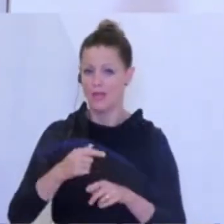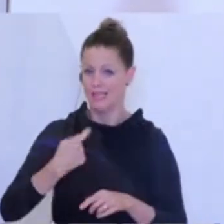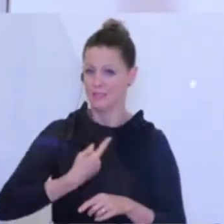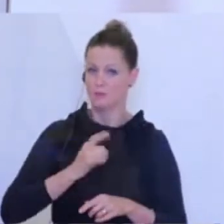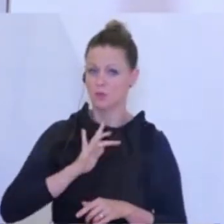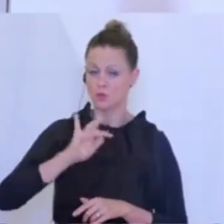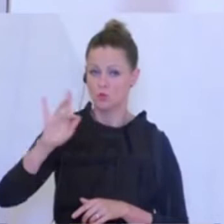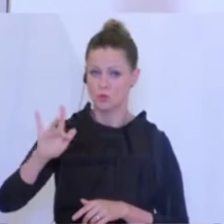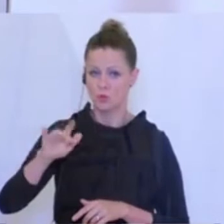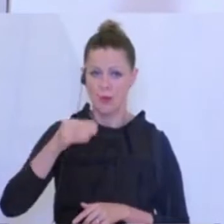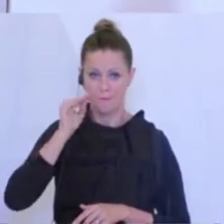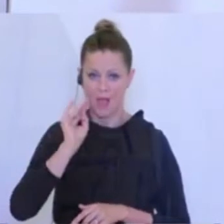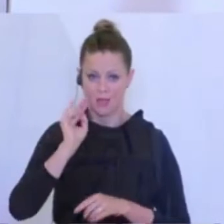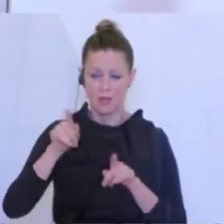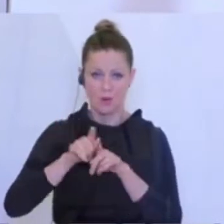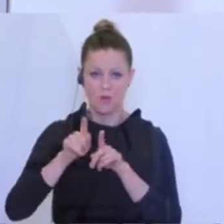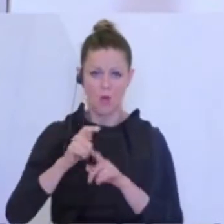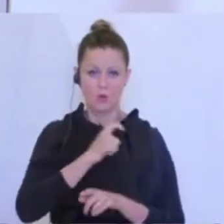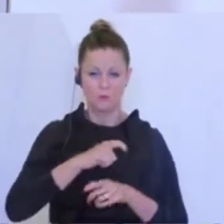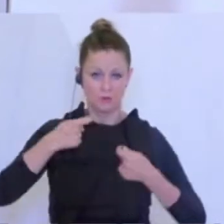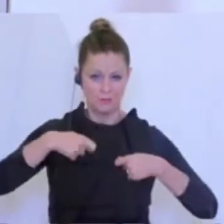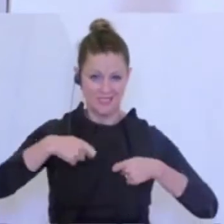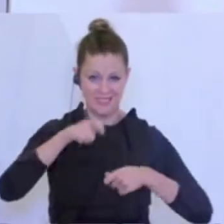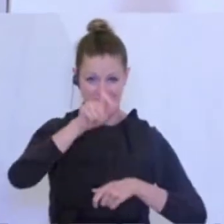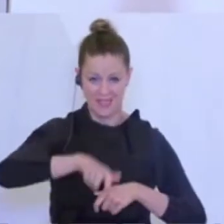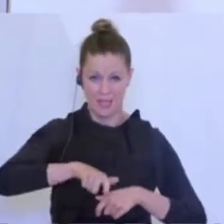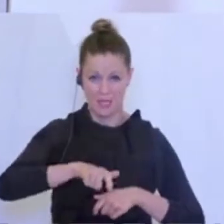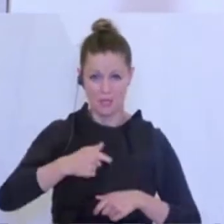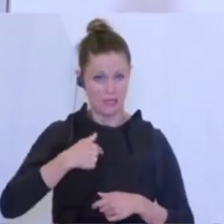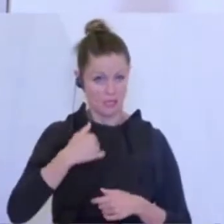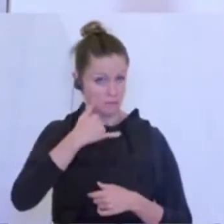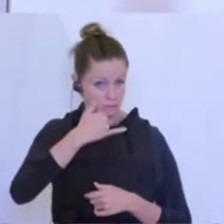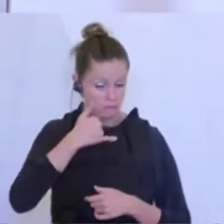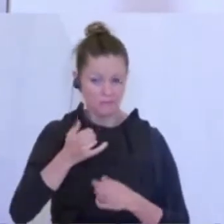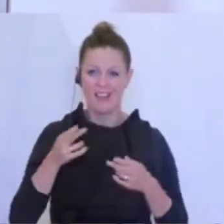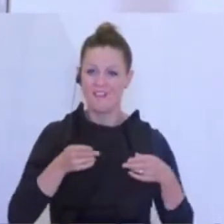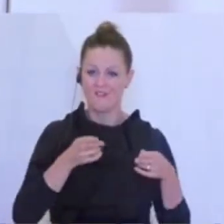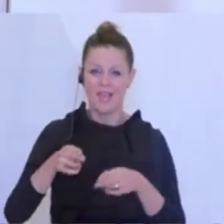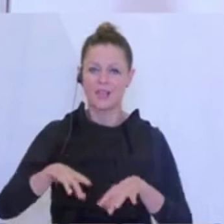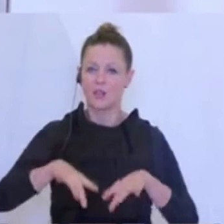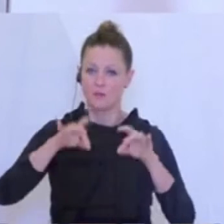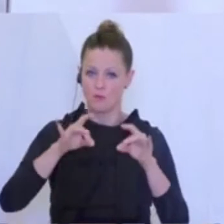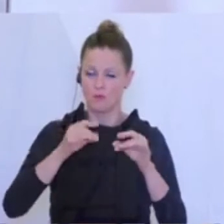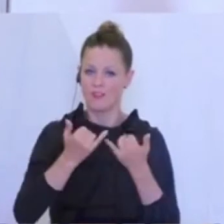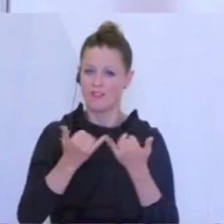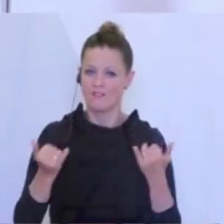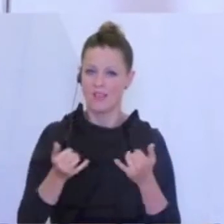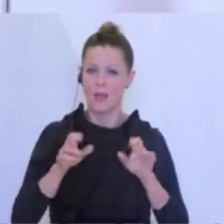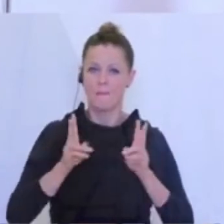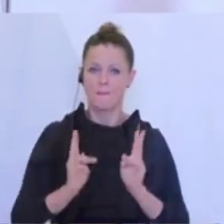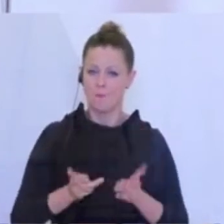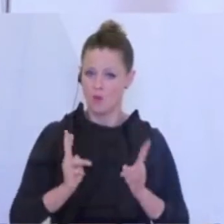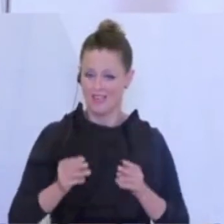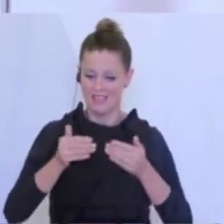zwischen der Kommissionspräsidentin und mir, einen Weg finden konnten, wie wir mit den